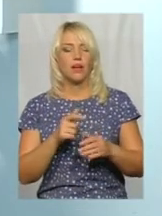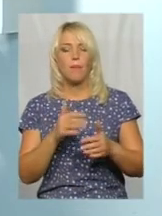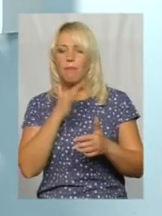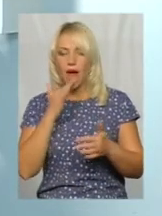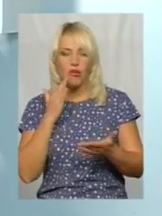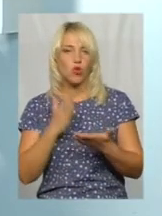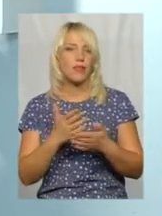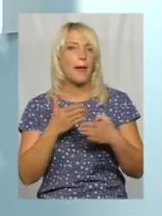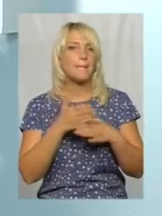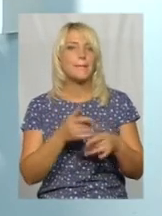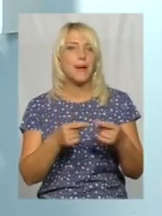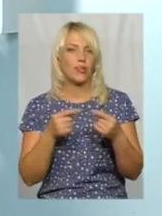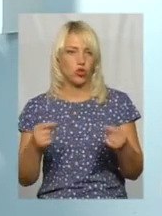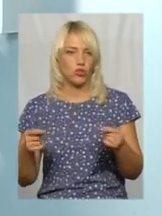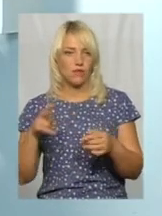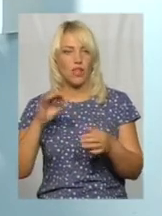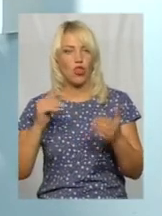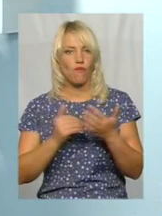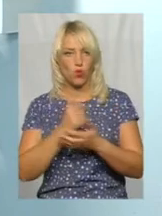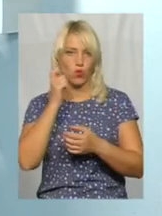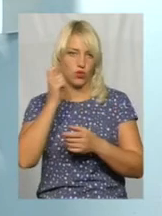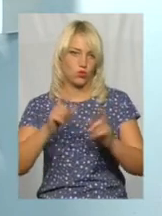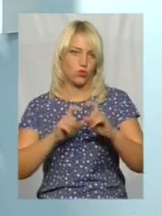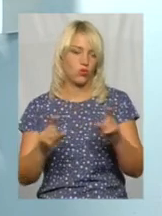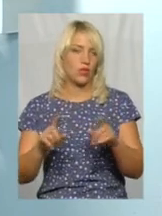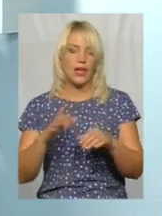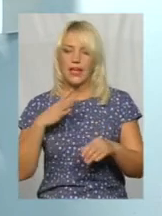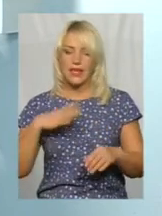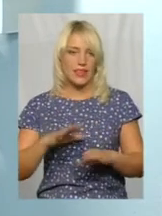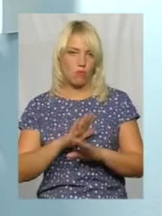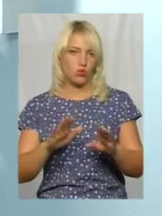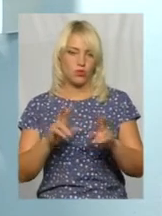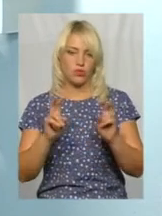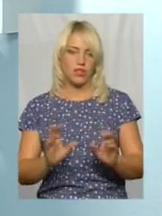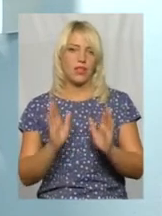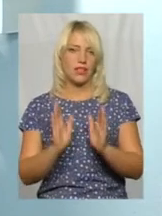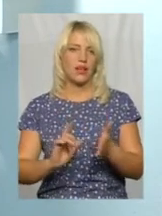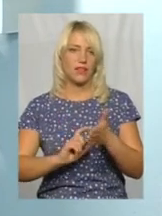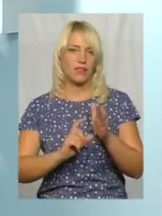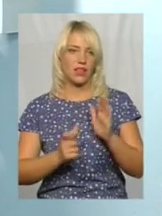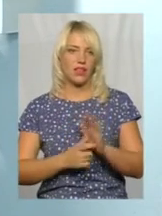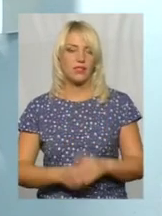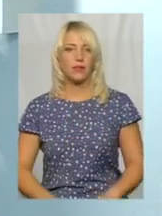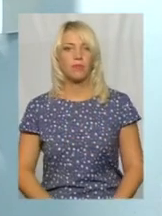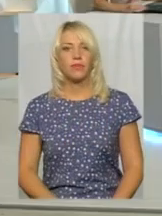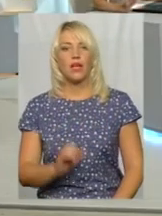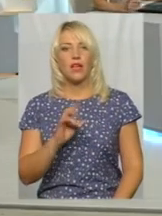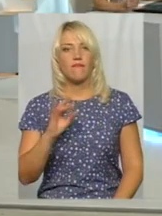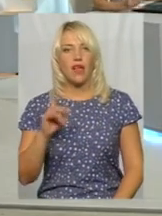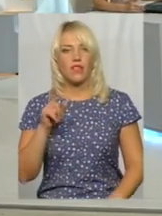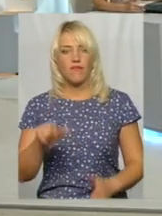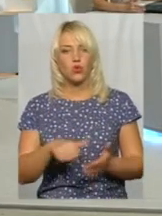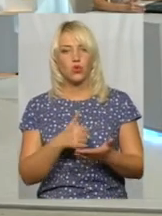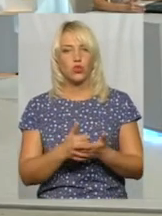дуже багато за новою українською школою. І не мусимо тільки в класі сидіти. Пане Іване, ви очолюєте школу